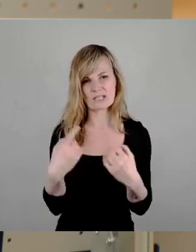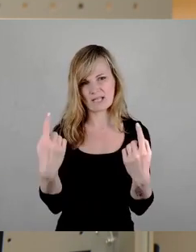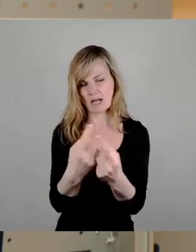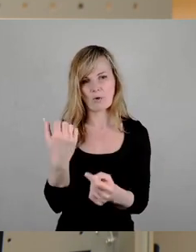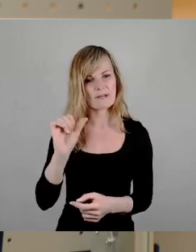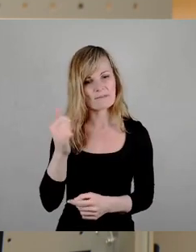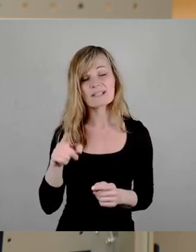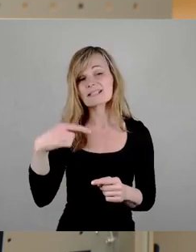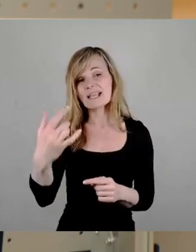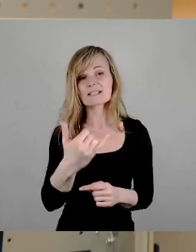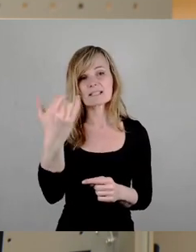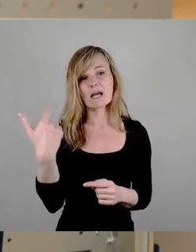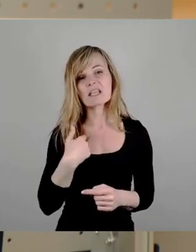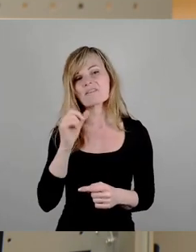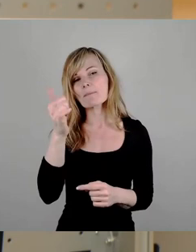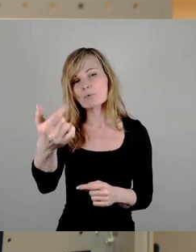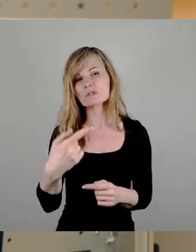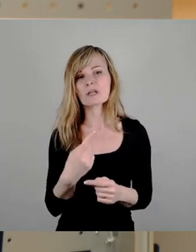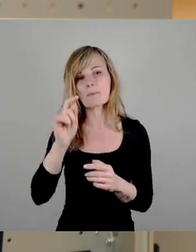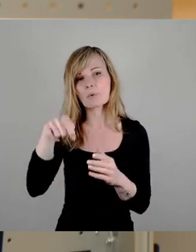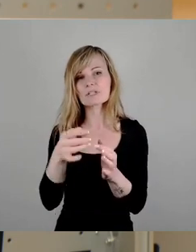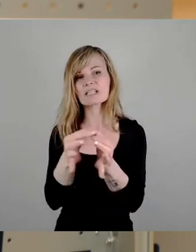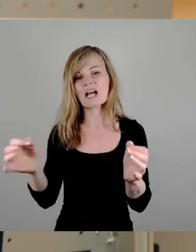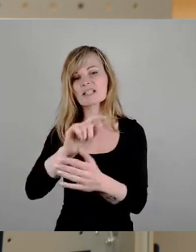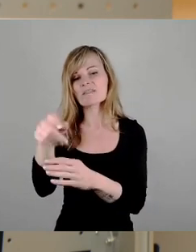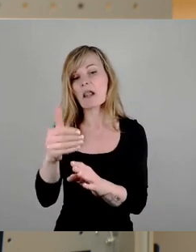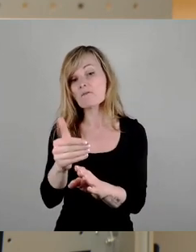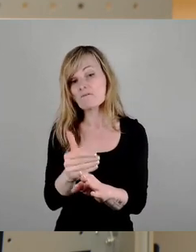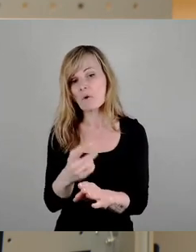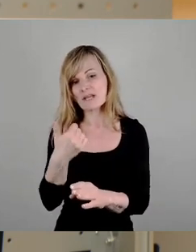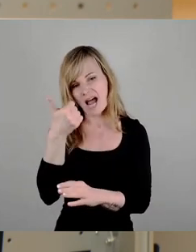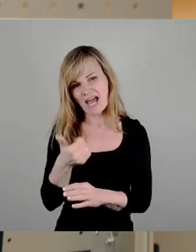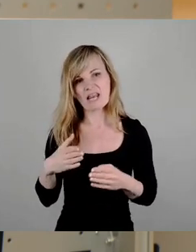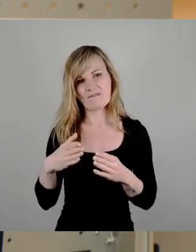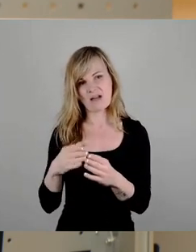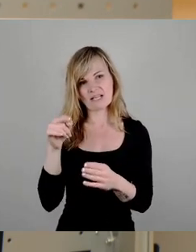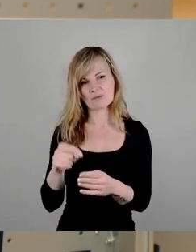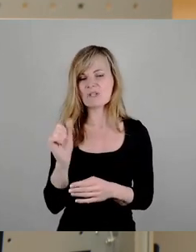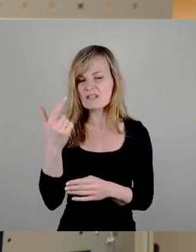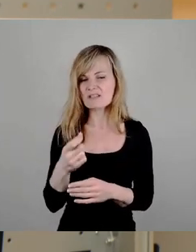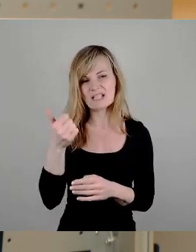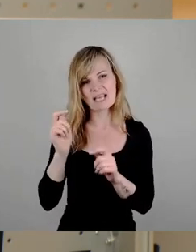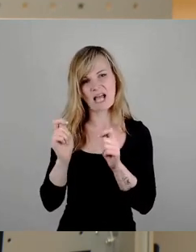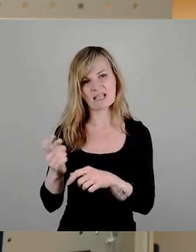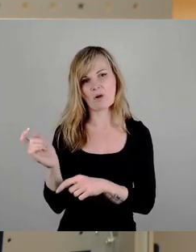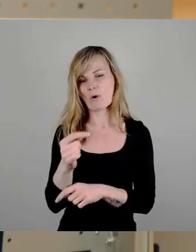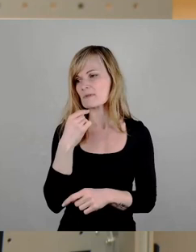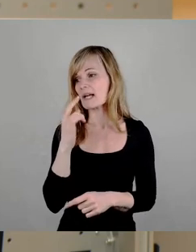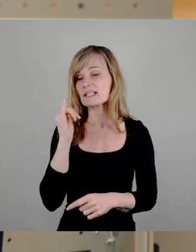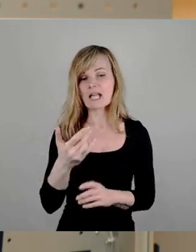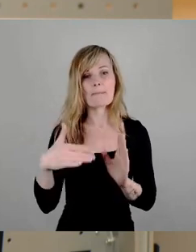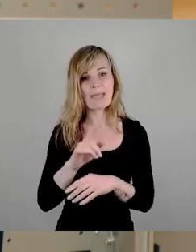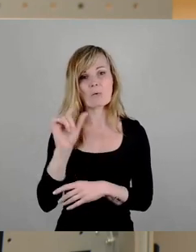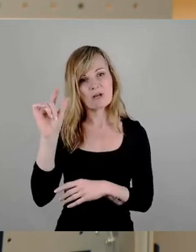nächsten Jahr, ich vermute mal so relativ kurz vor der Bundestagswahl, wieder irgendeine Fraktion mit irgend so einem Antrag kommt, der sagt, ja, wir nehmen mehr oder weniger